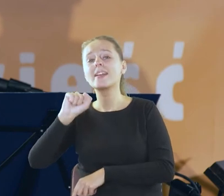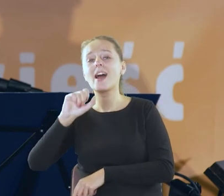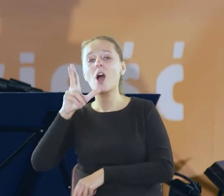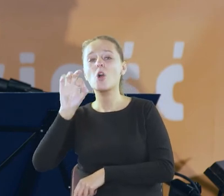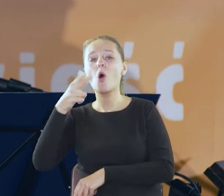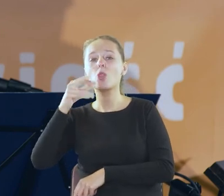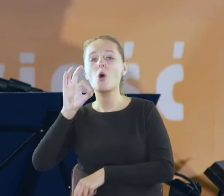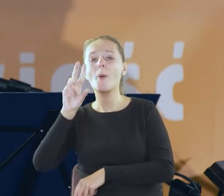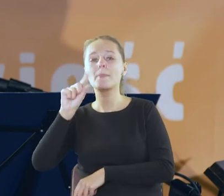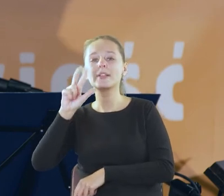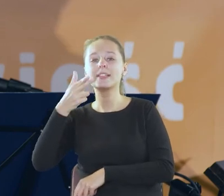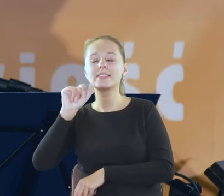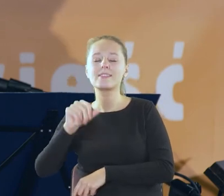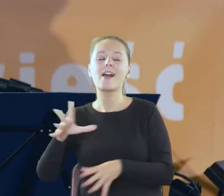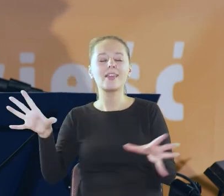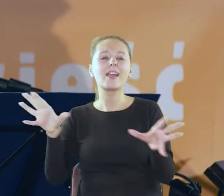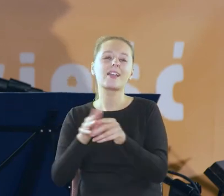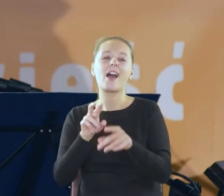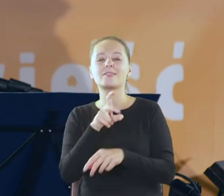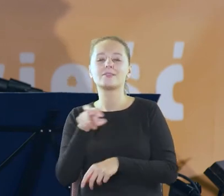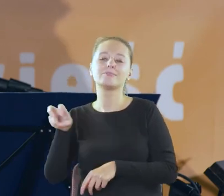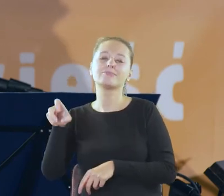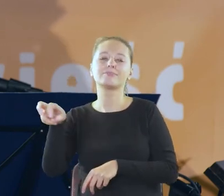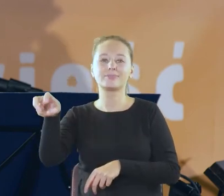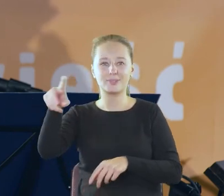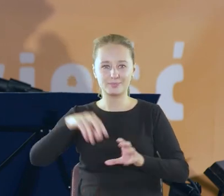tą nadniemańską łąką